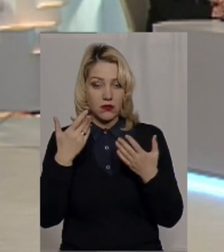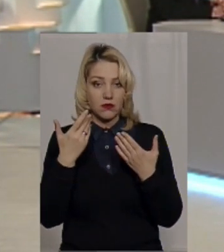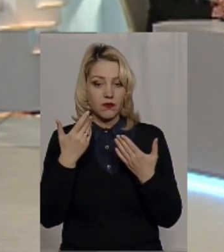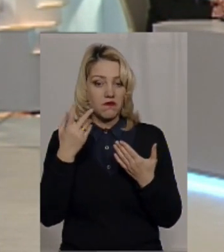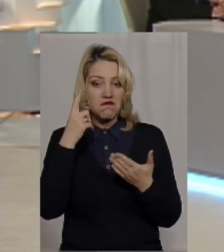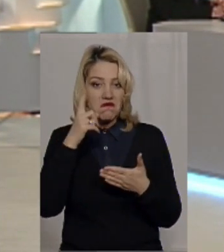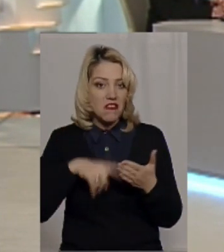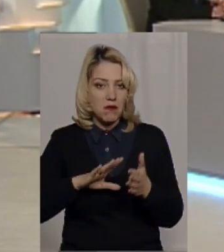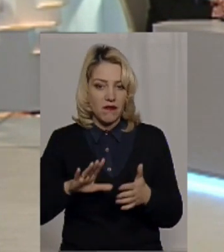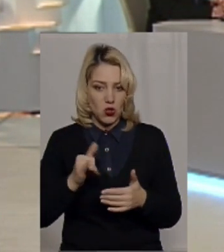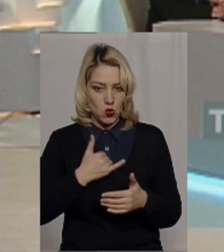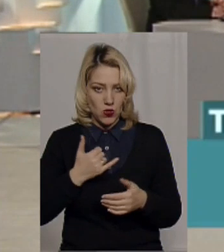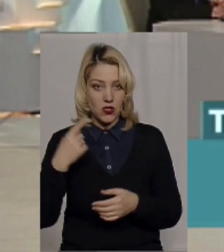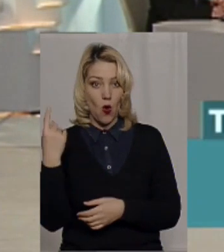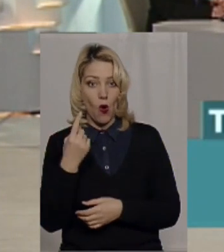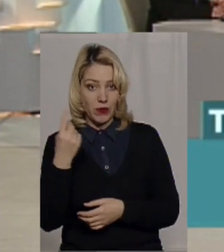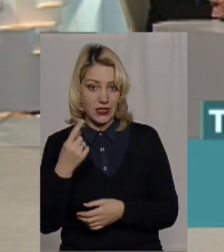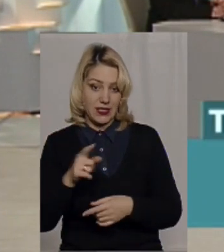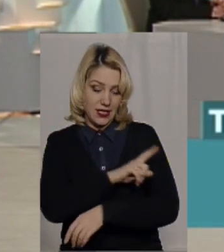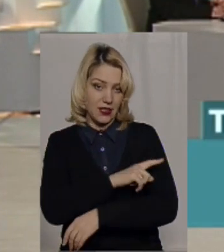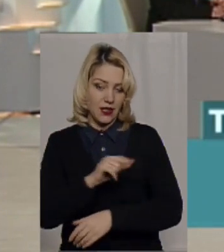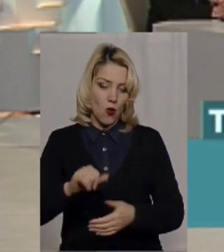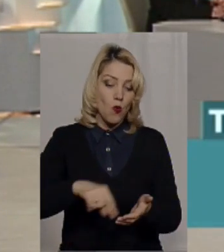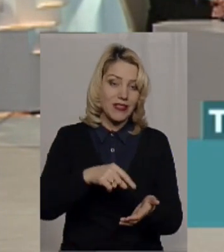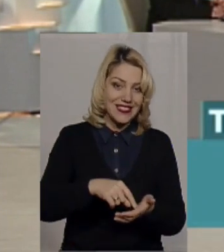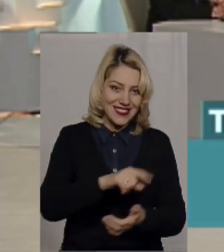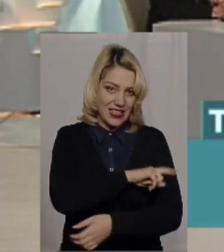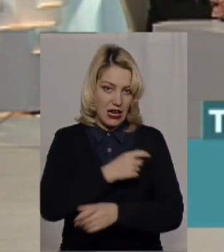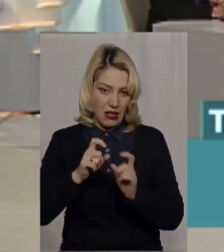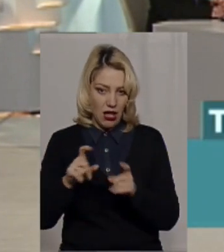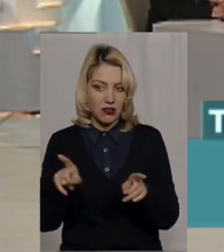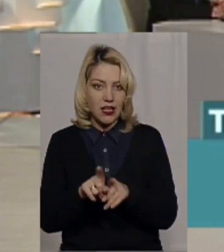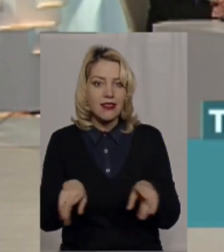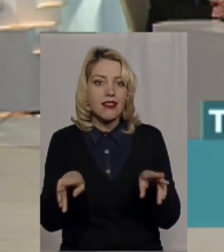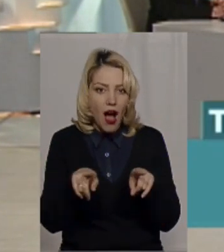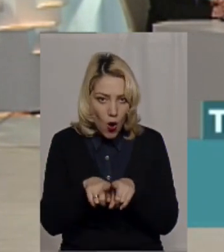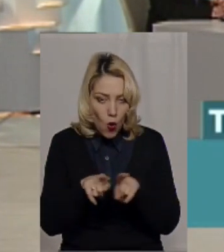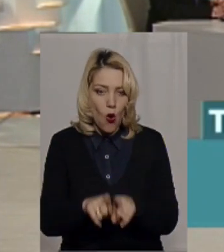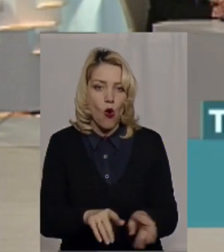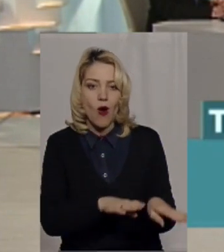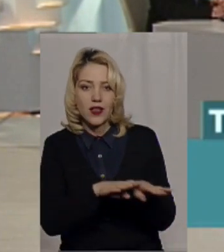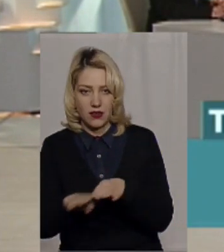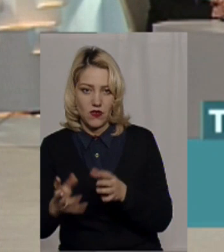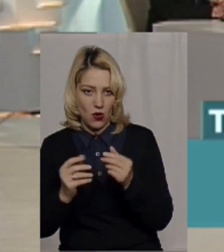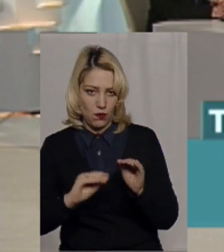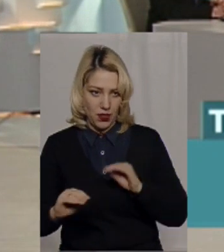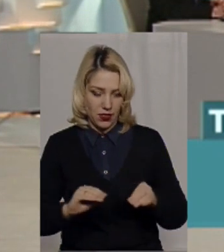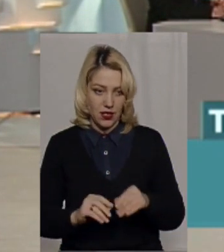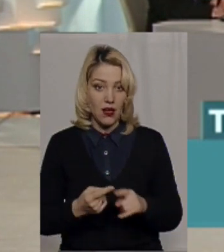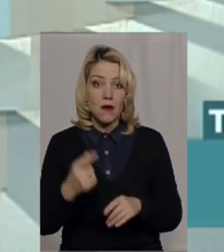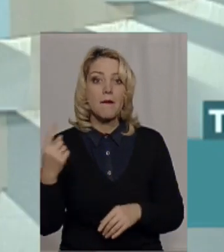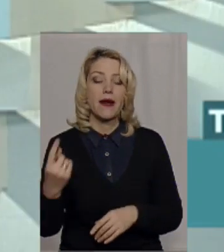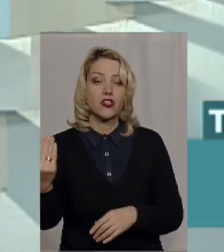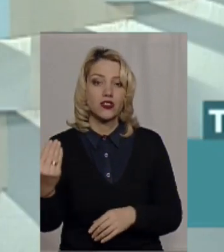ну, принаймні, в міській лікарні чи є такого рівня обладнання. І тут вони перші. Ми можемо говорити про маленькі, я завжди кажу,